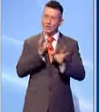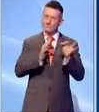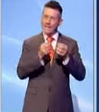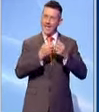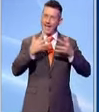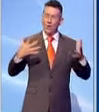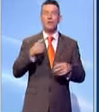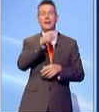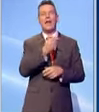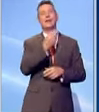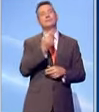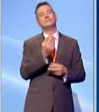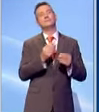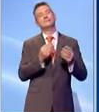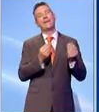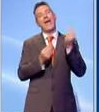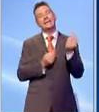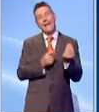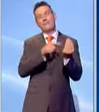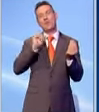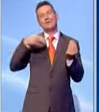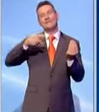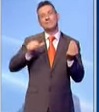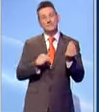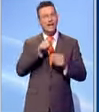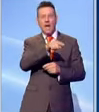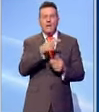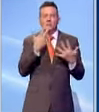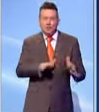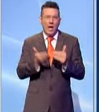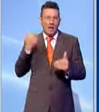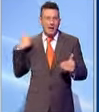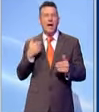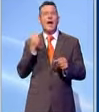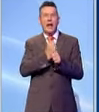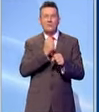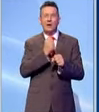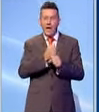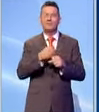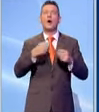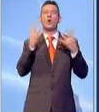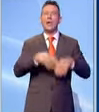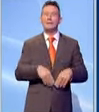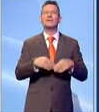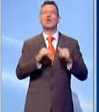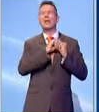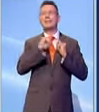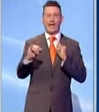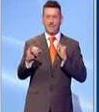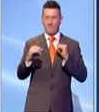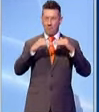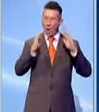fatto l'esempio dell'Inps, ma l'Inps già lavorava con una organizzazione da remoto. E quindi